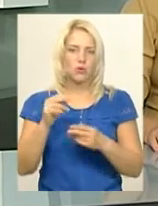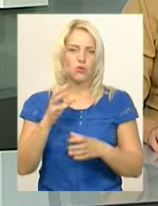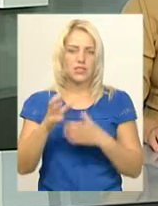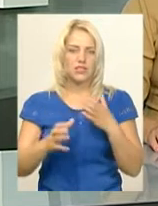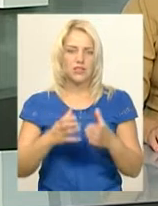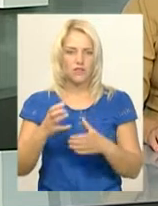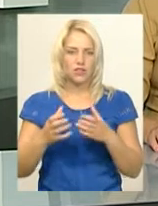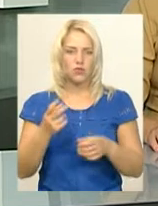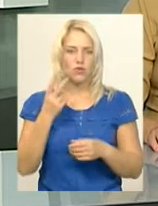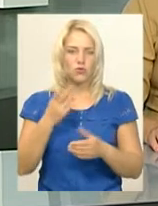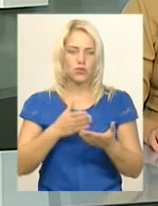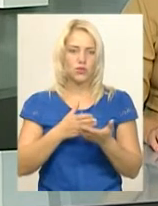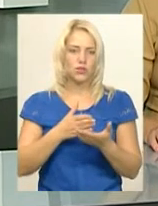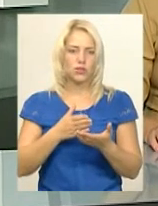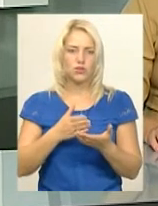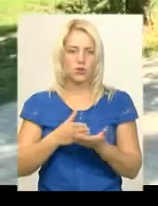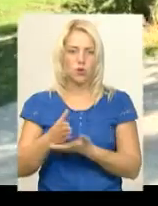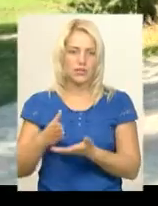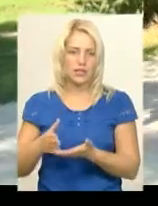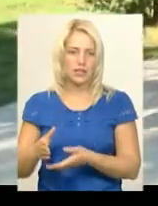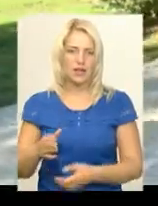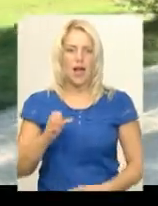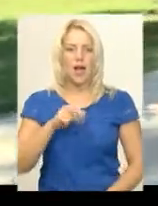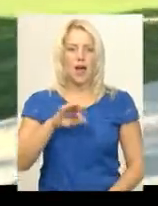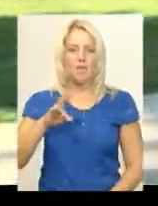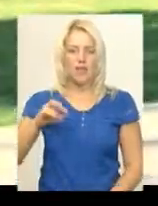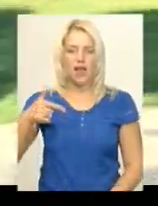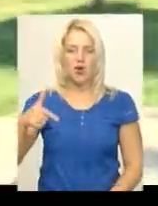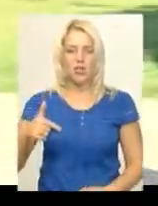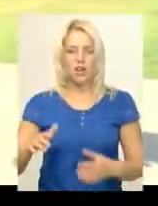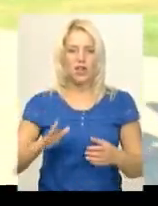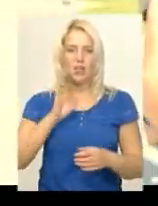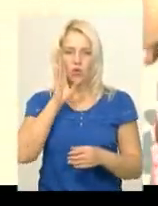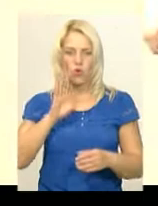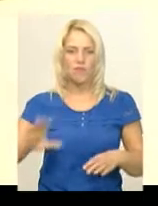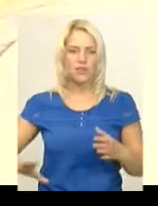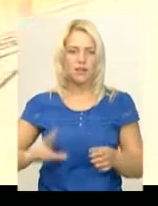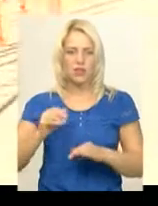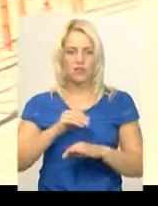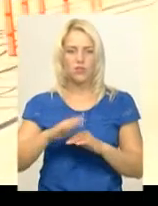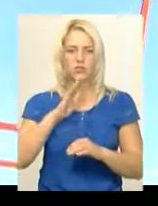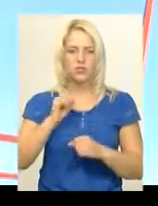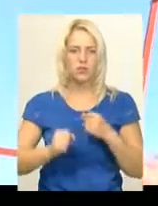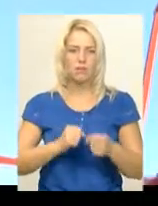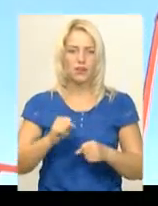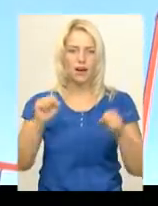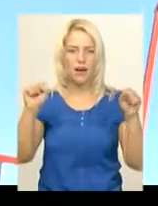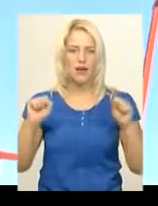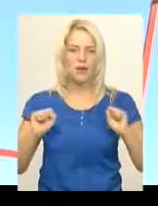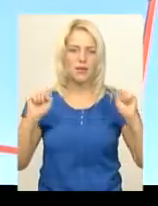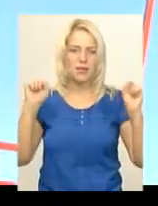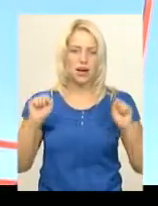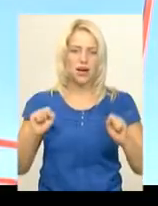Більше розповість Ярослава Антошевська. У Аміни Гончар ранкове тренування на вулиці. Дівчина бігає, підтягується на